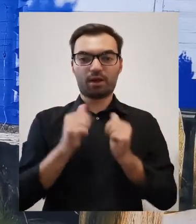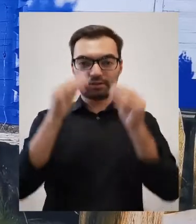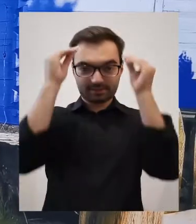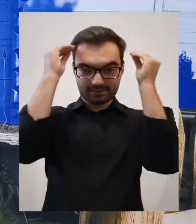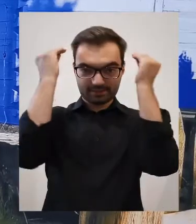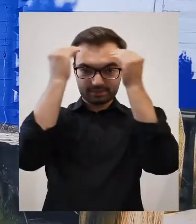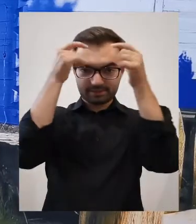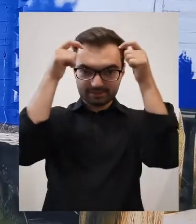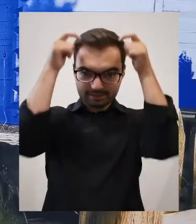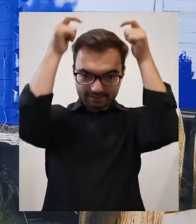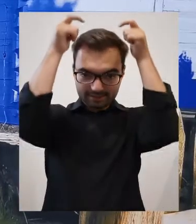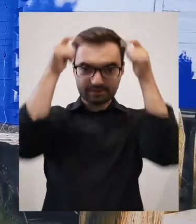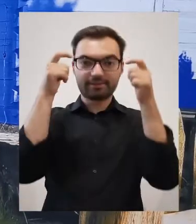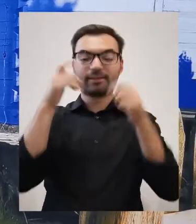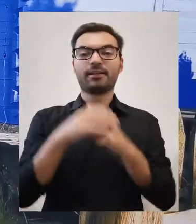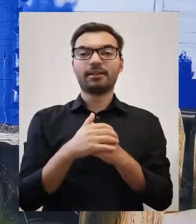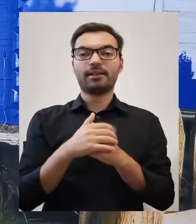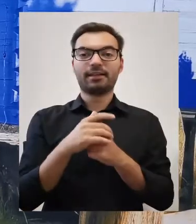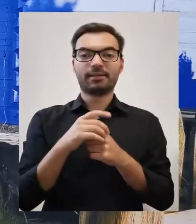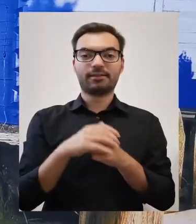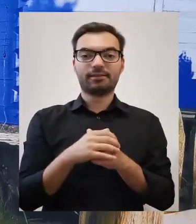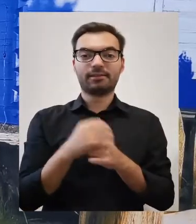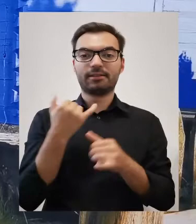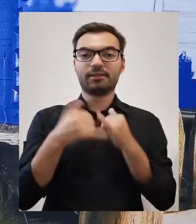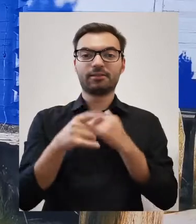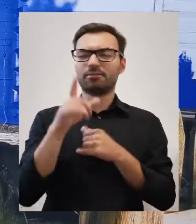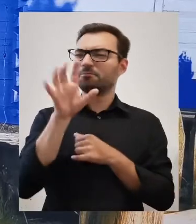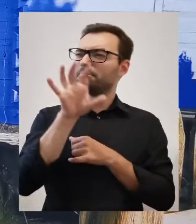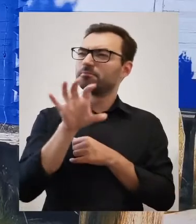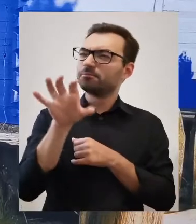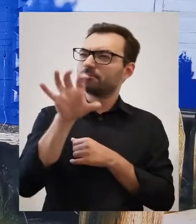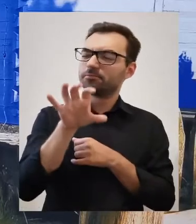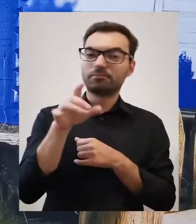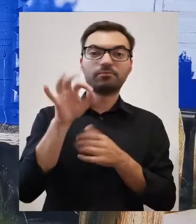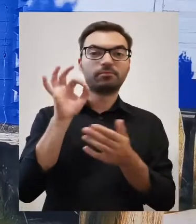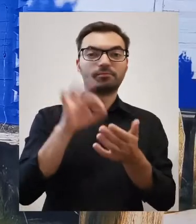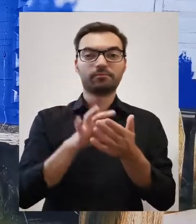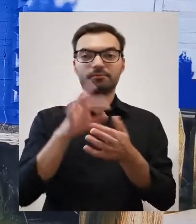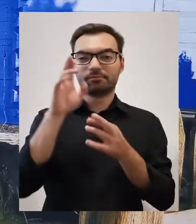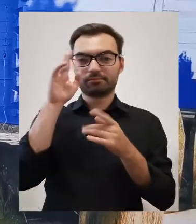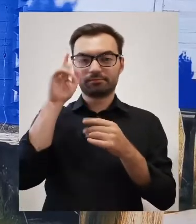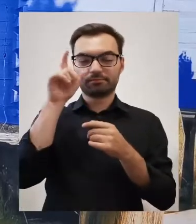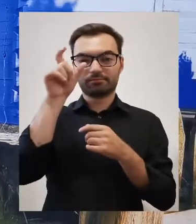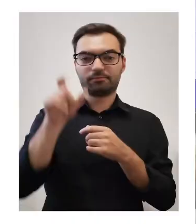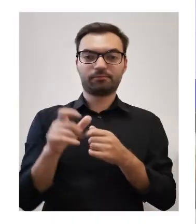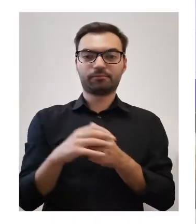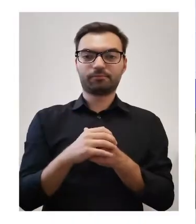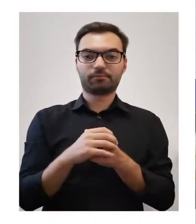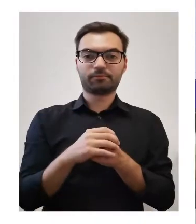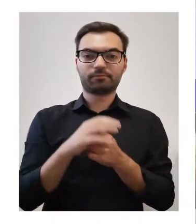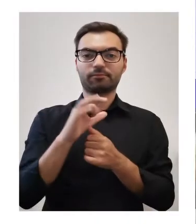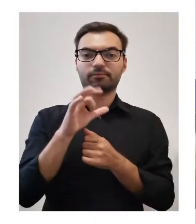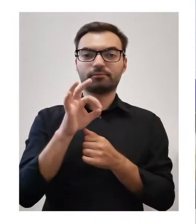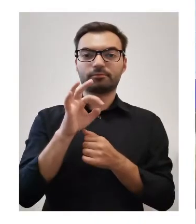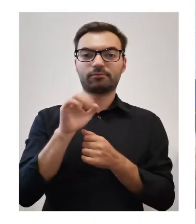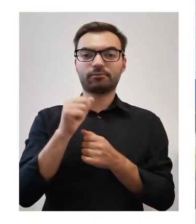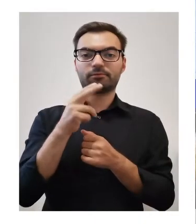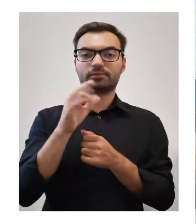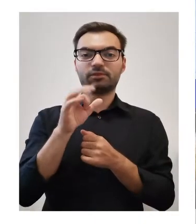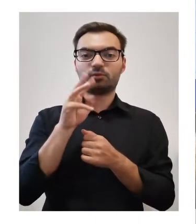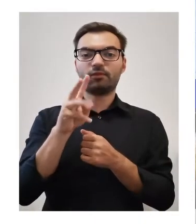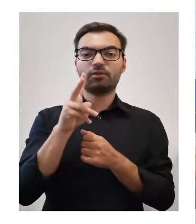płaszczu i w cylindrze. Jeżeli uważnie się Państwo mu przyjrzą, to z pewnością rozpoznają Państwo